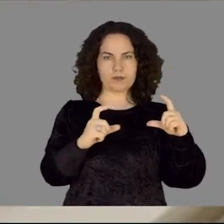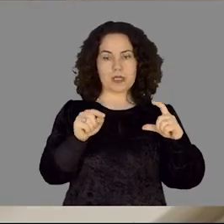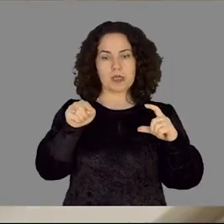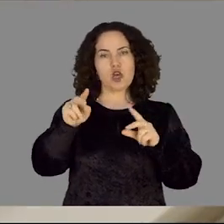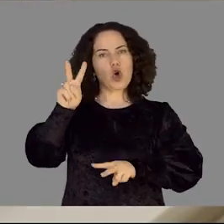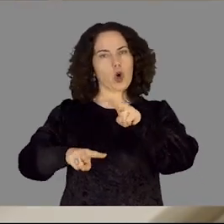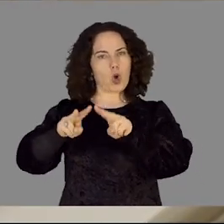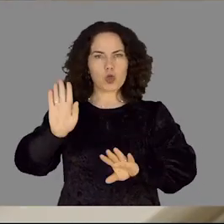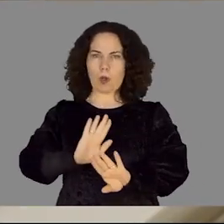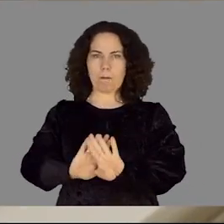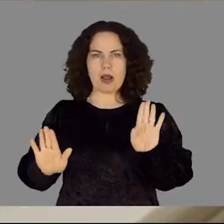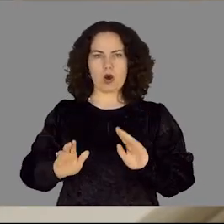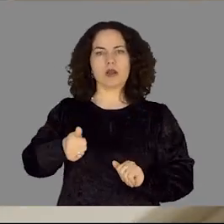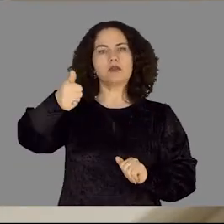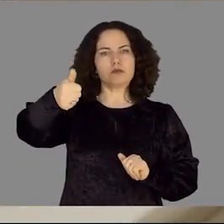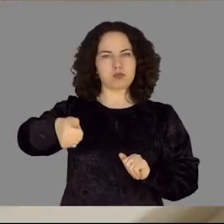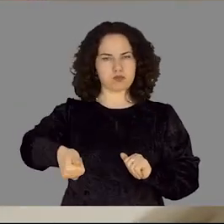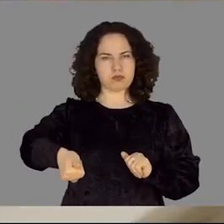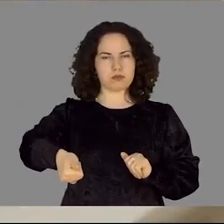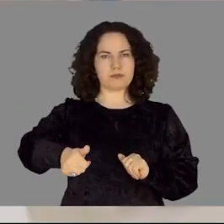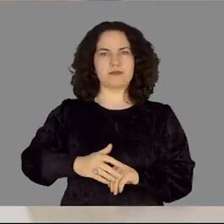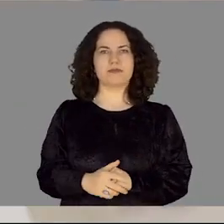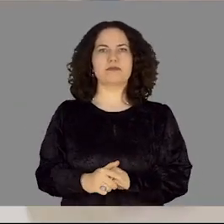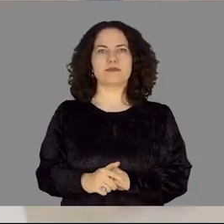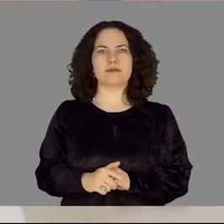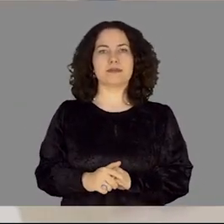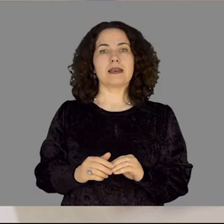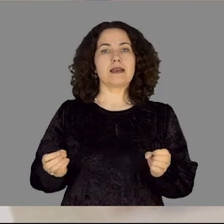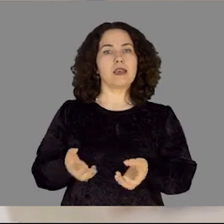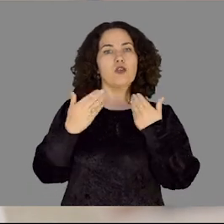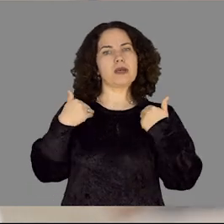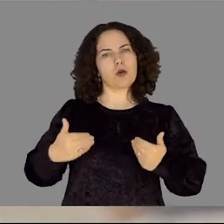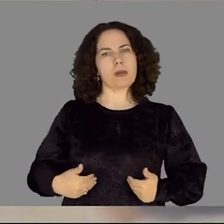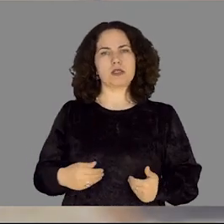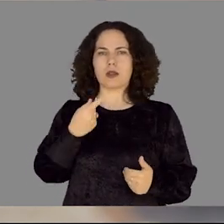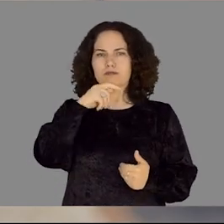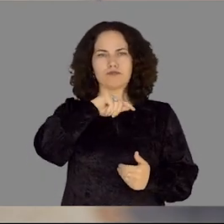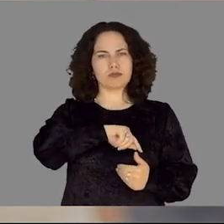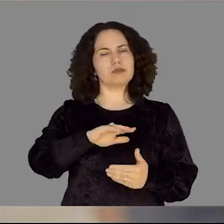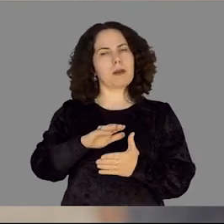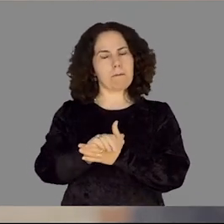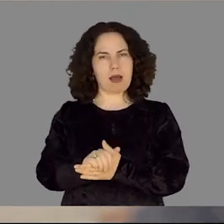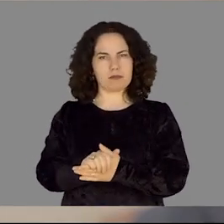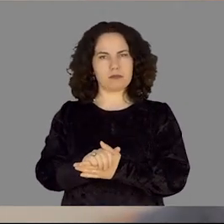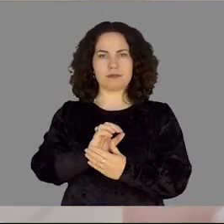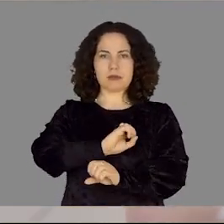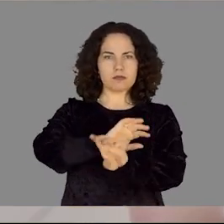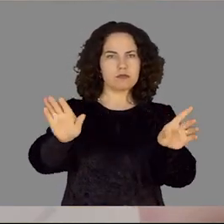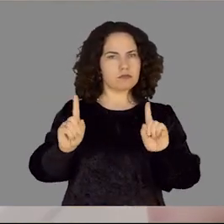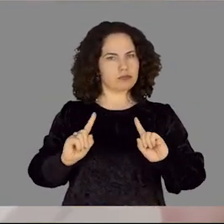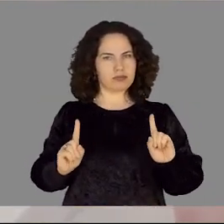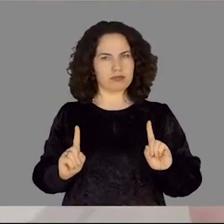Pas verifikimit, në mshkrimi do të bëhet duke lën shenjë në gjishti. Të dhënat tuaja ruen si pas standarteve më të larta të siguris.